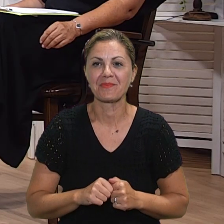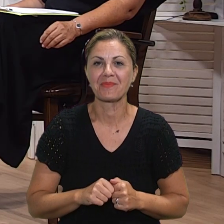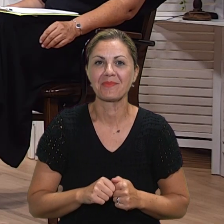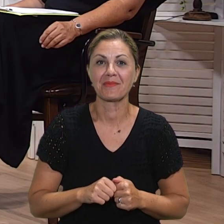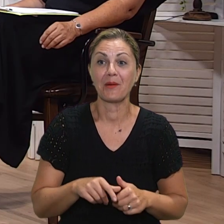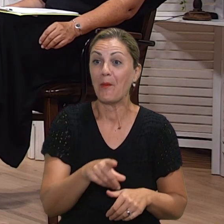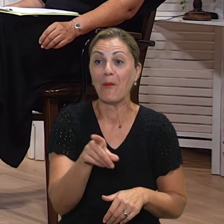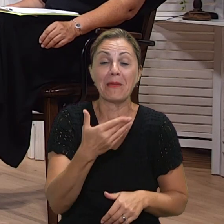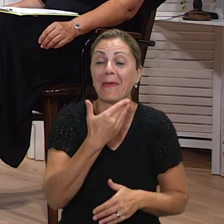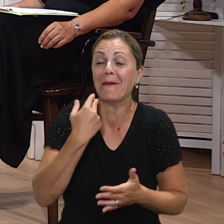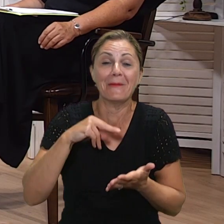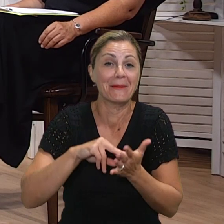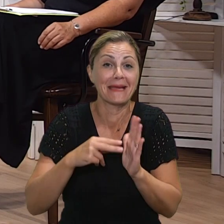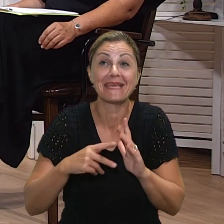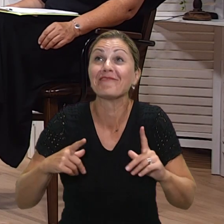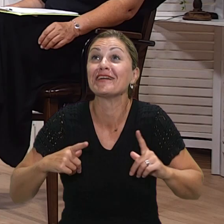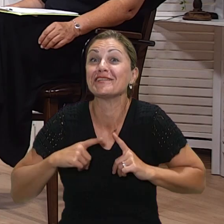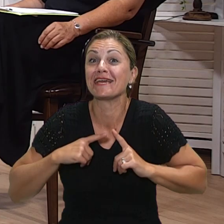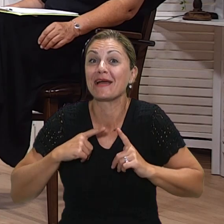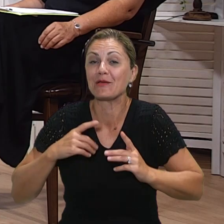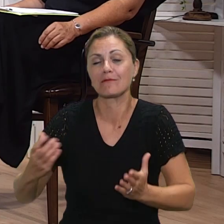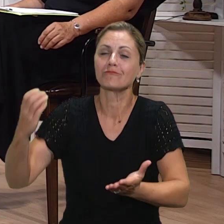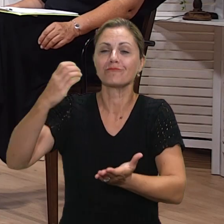učenika, opet nikakav problem. Oni jedva čekaju.